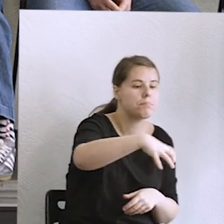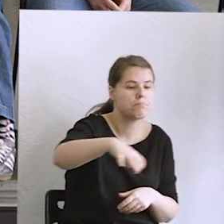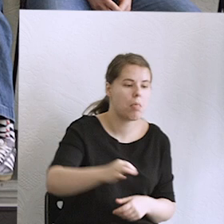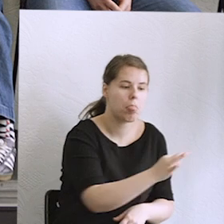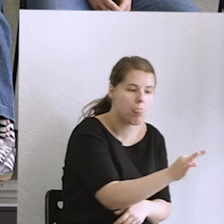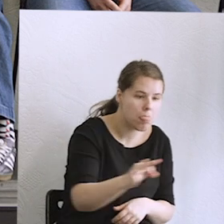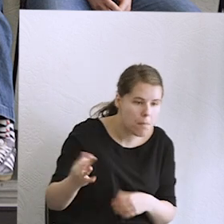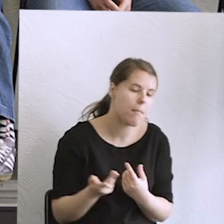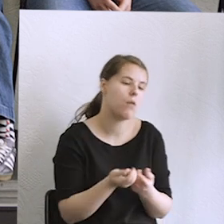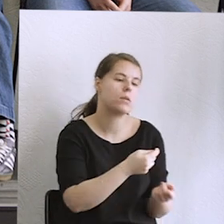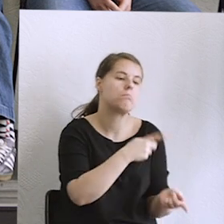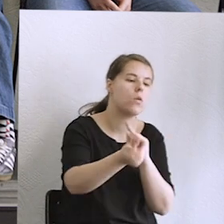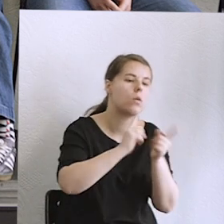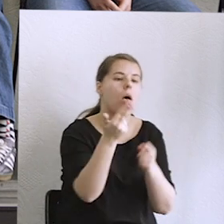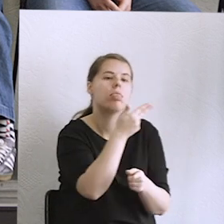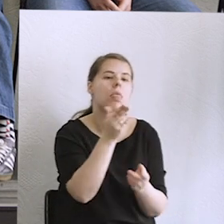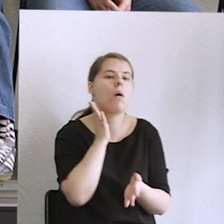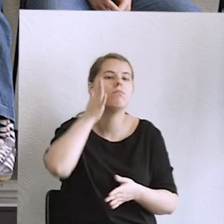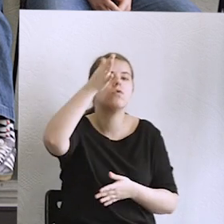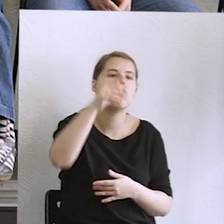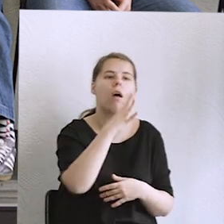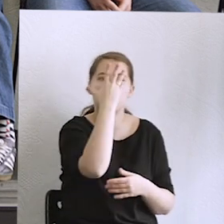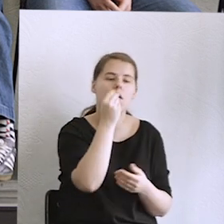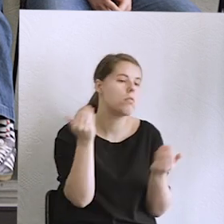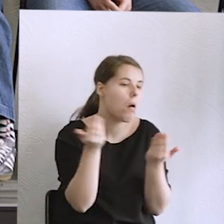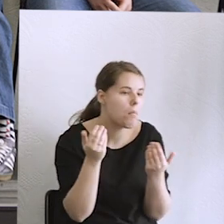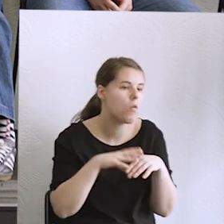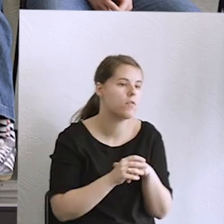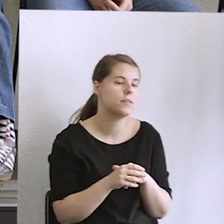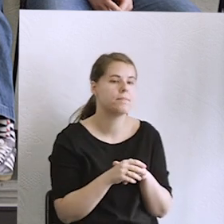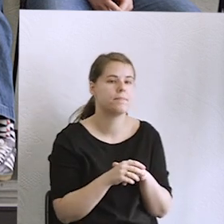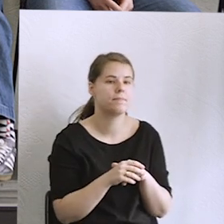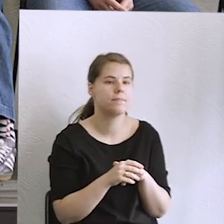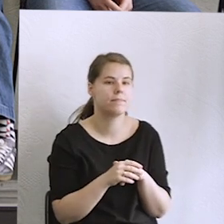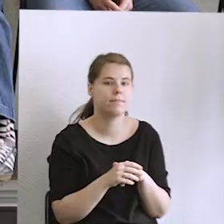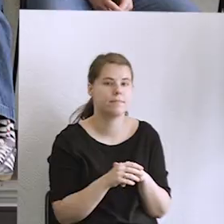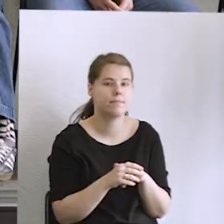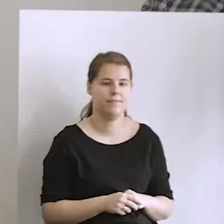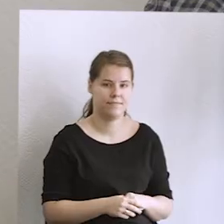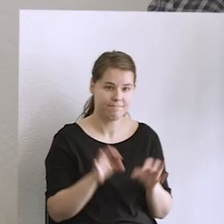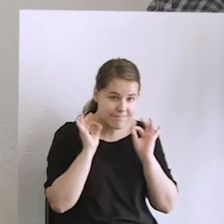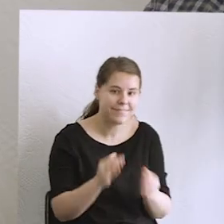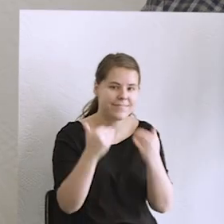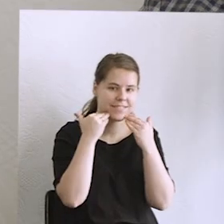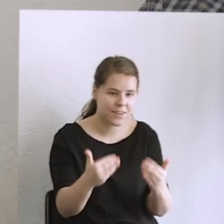jak ta przyszłość może wyglądać, ale być może pojawi się tam kawałek pragmatyzmu również, jak tam dochodzić.